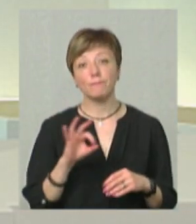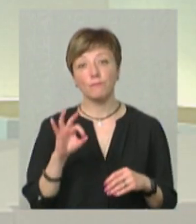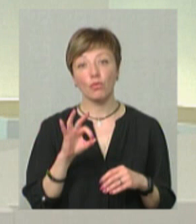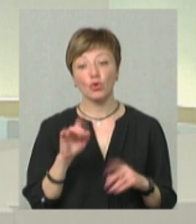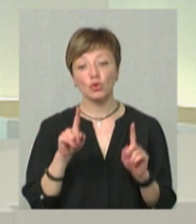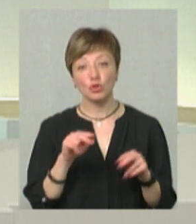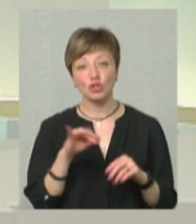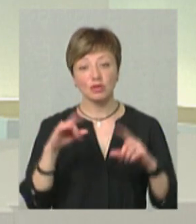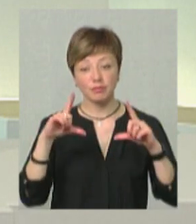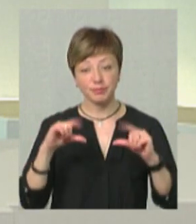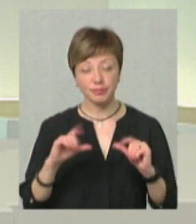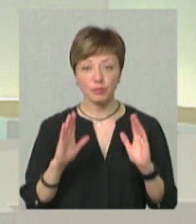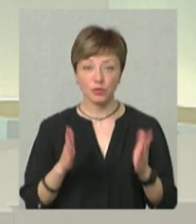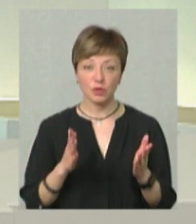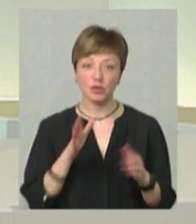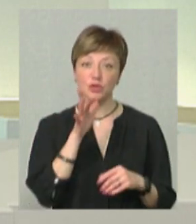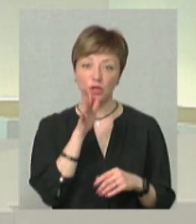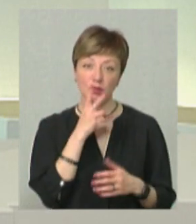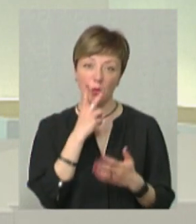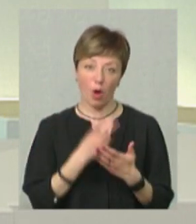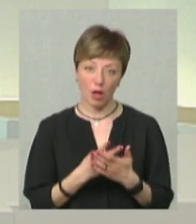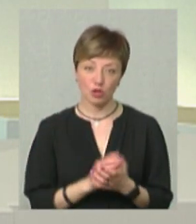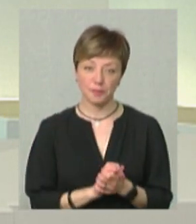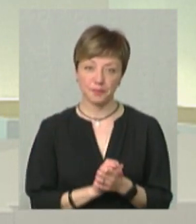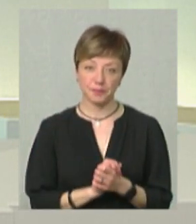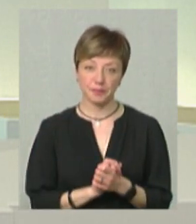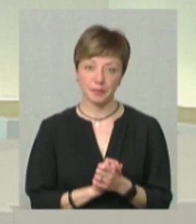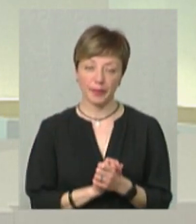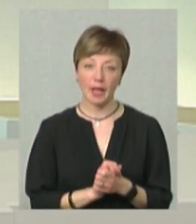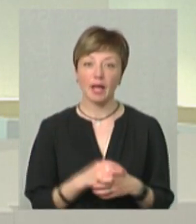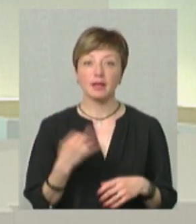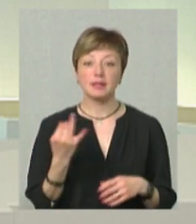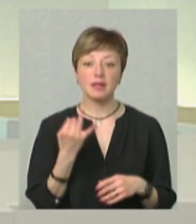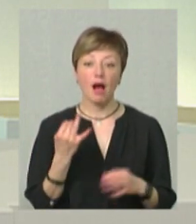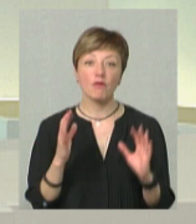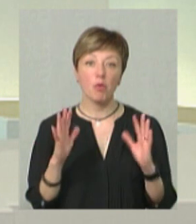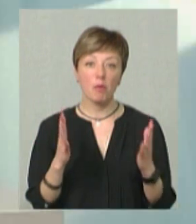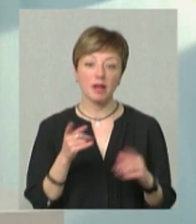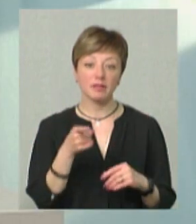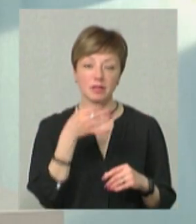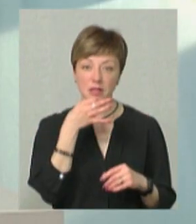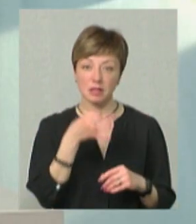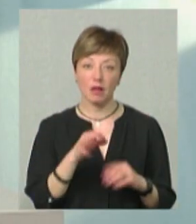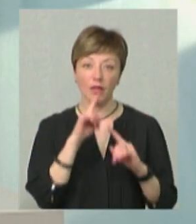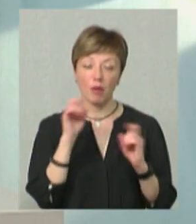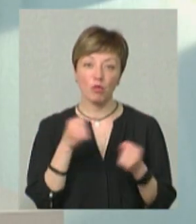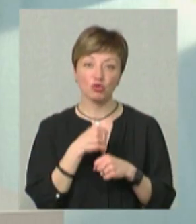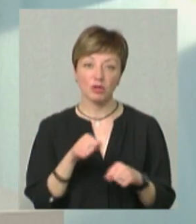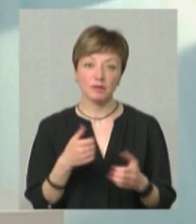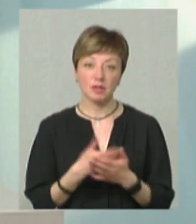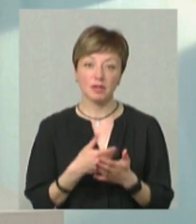того, чи буде падати вниз, час покаже. А от цікавий той момент, який Ви зауважили про неможливість